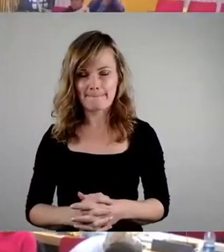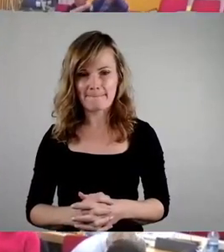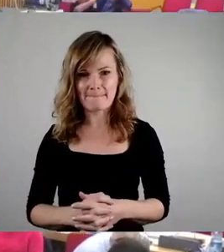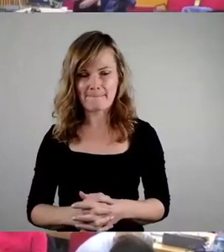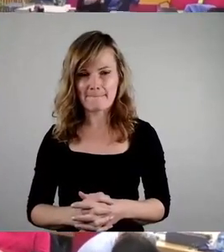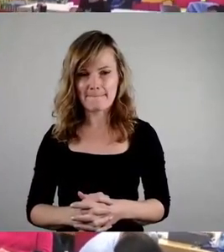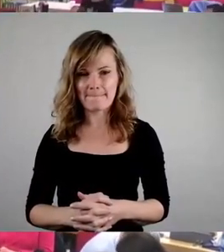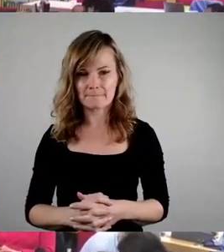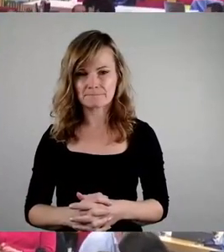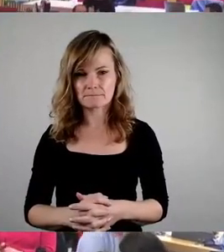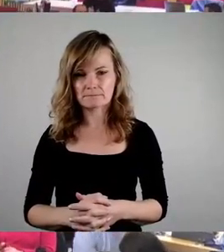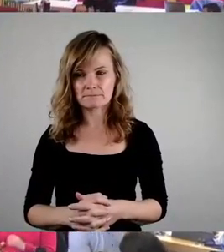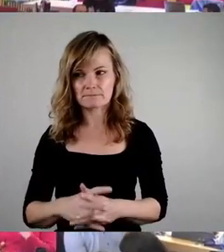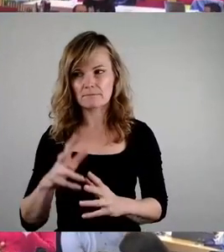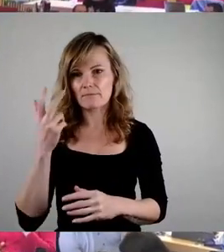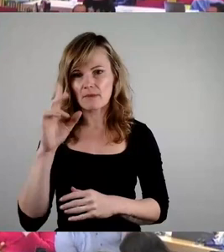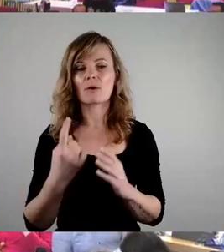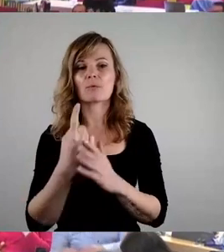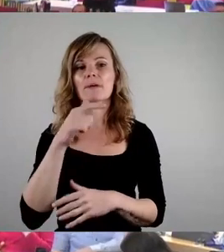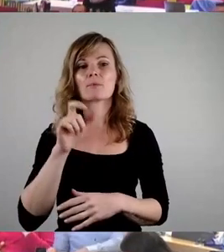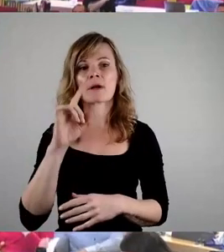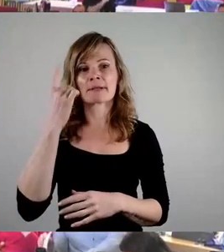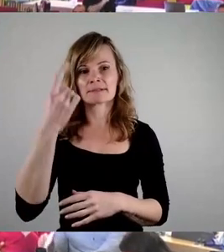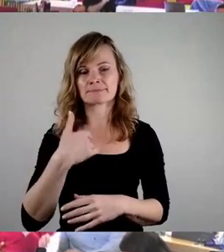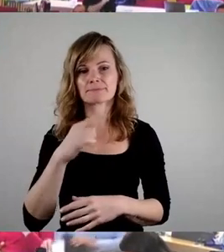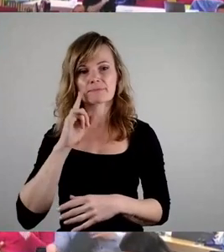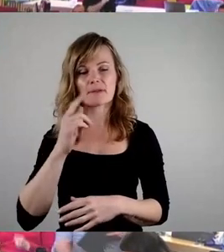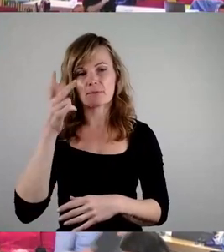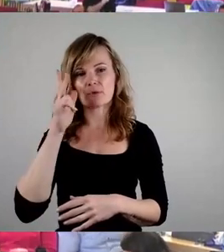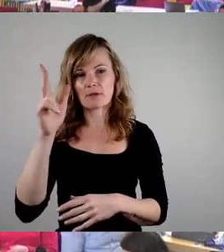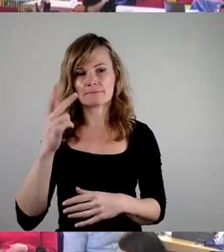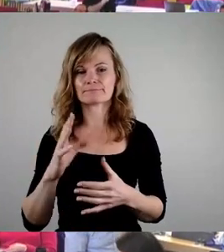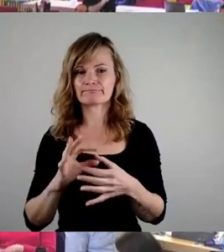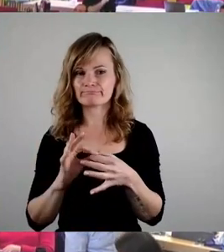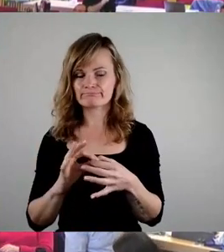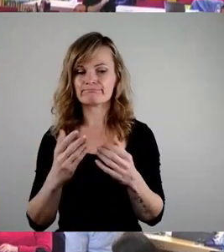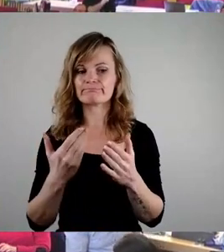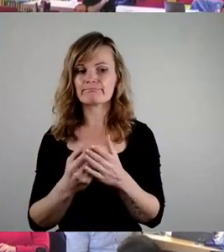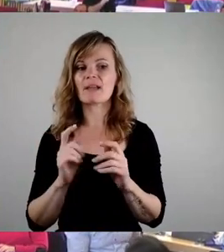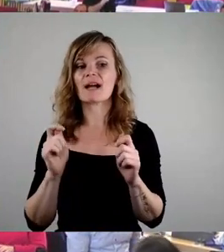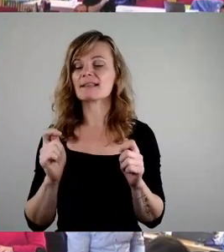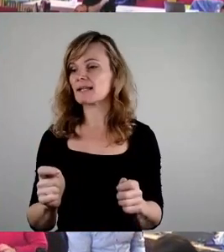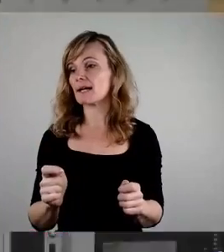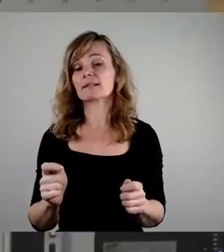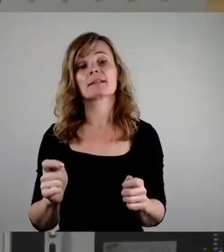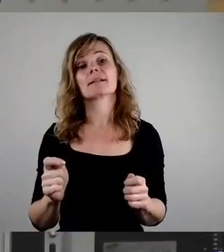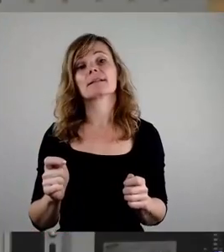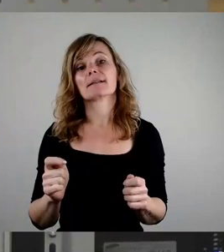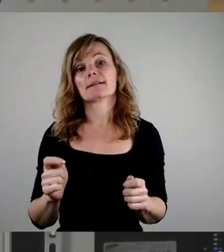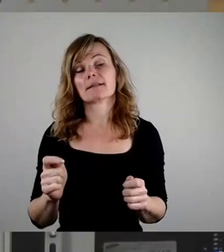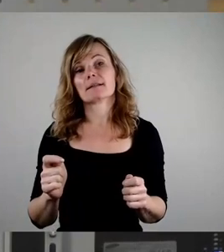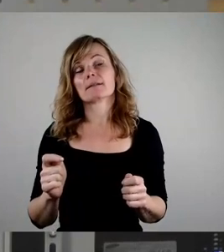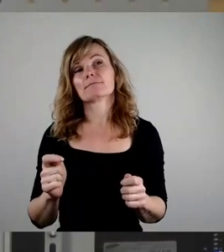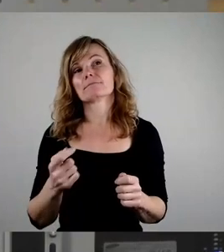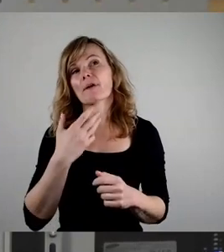Herr Oberbürgermeister, meine Damen und Herren, die Intention dieses Antrages, da gibt es ja nichts dagegen zu sagen,